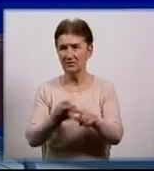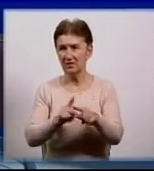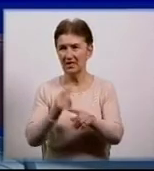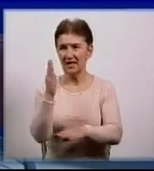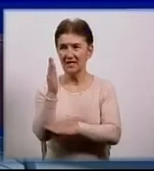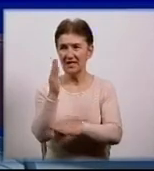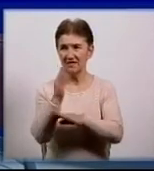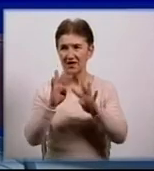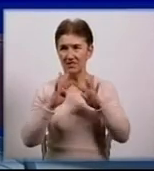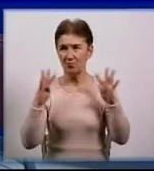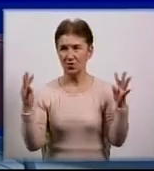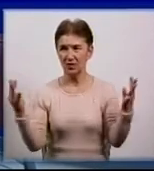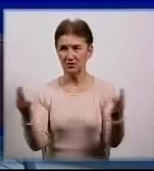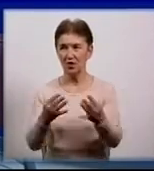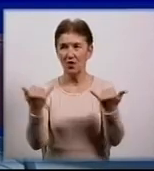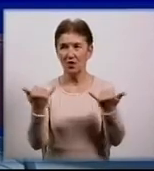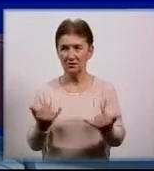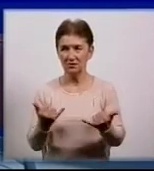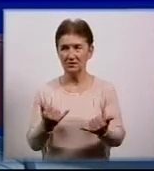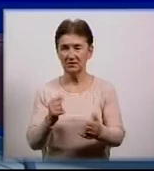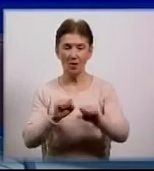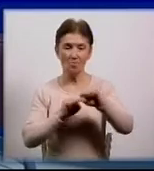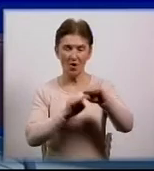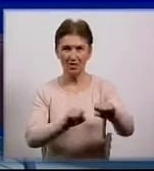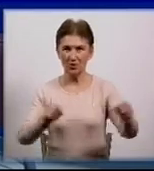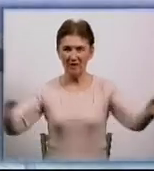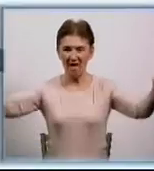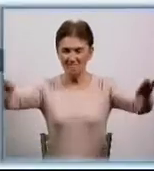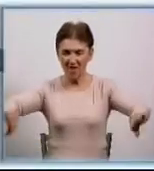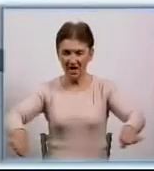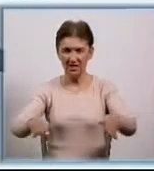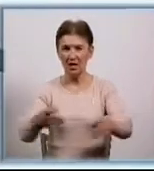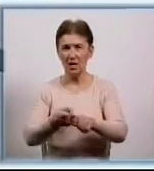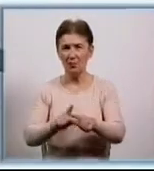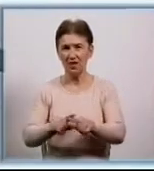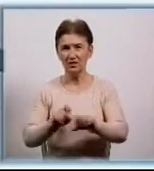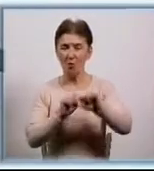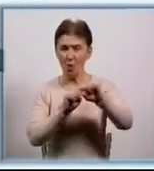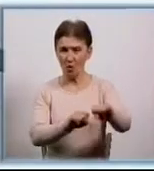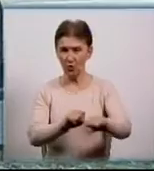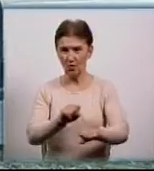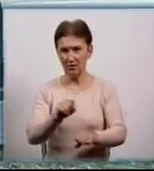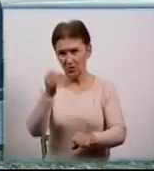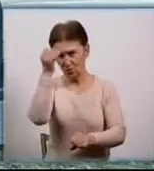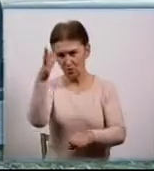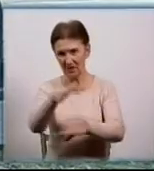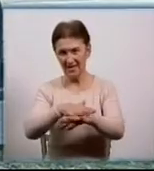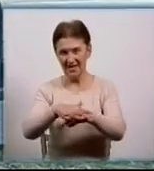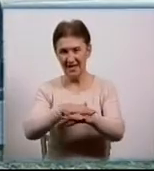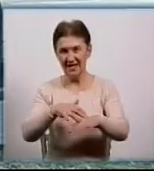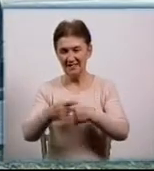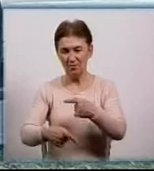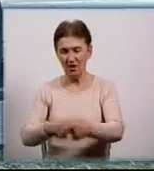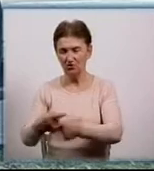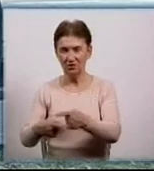палісад. Нині на території залишилися оборонні земляні вали. Відділ охорони культурної спадщини оголосив тендер на створення облікової